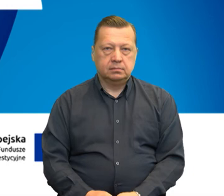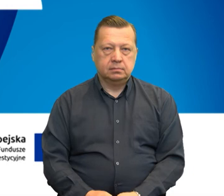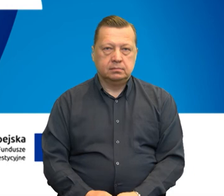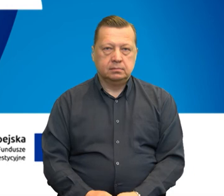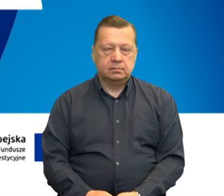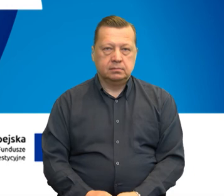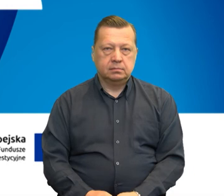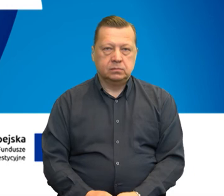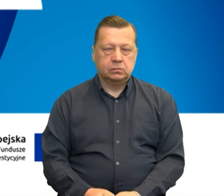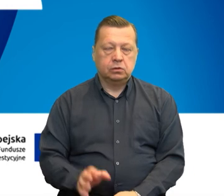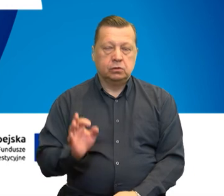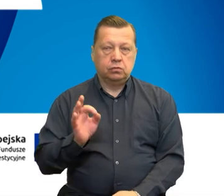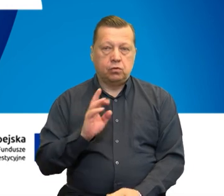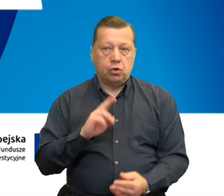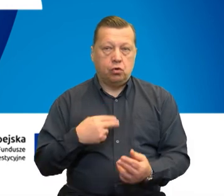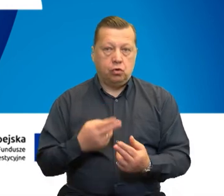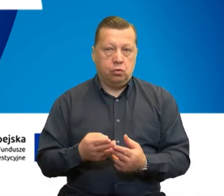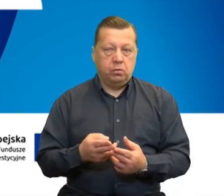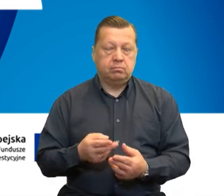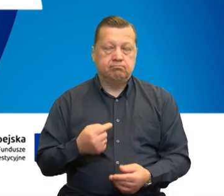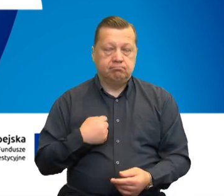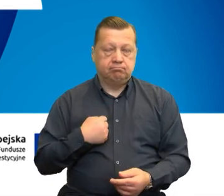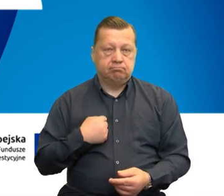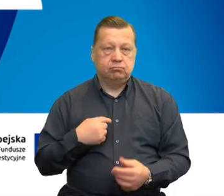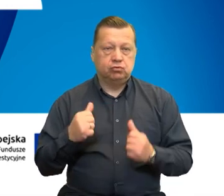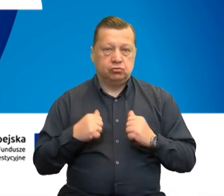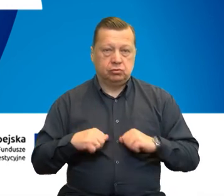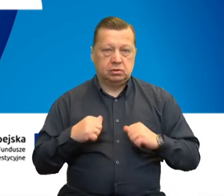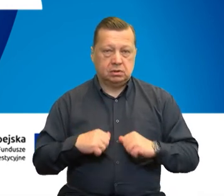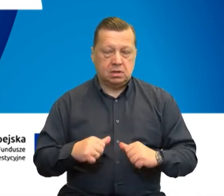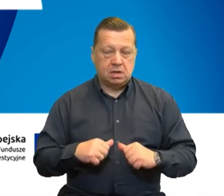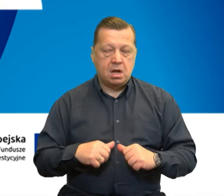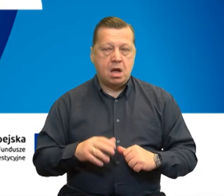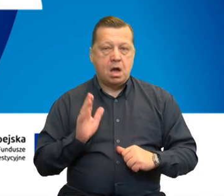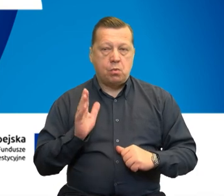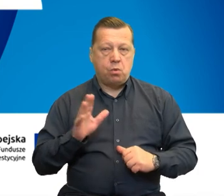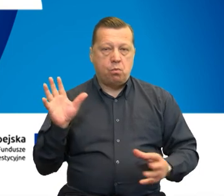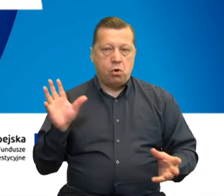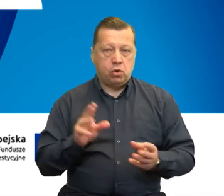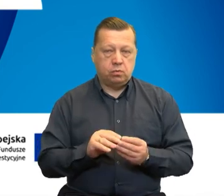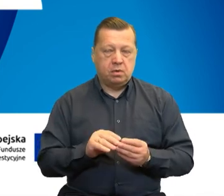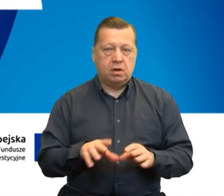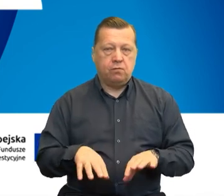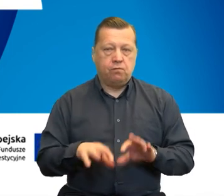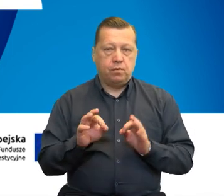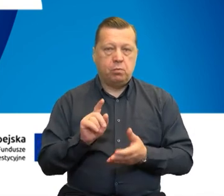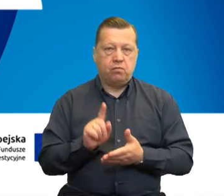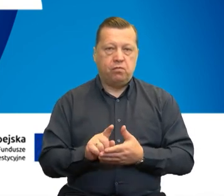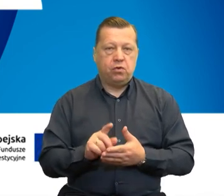Czekamy na Państwa odpowiedzi i wkrótce podsumujemy cały quiz. Wyłonimy zwycięzców.